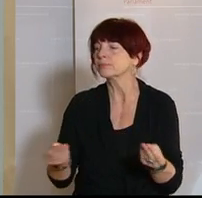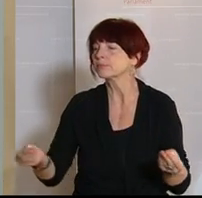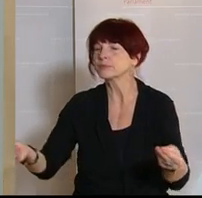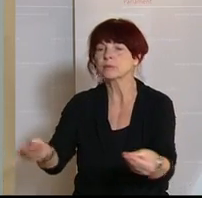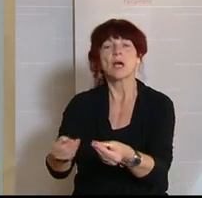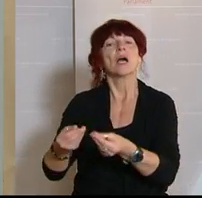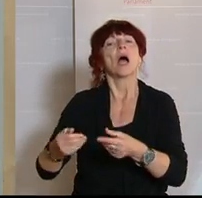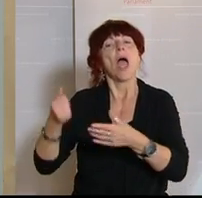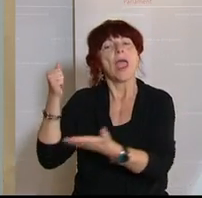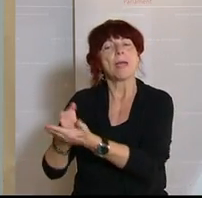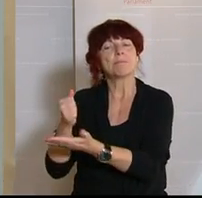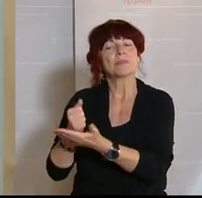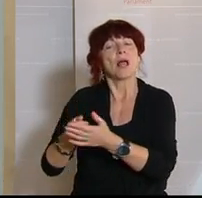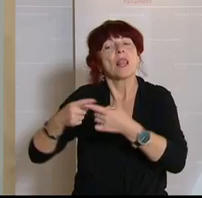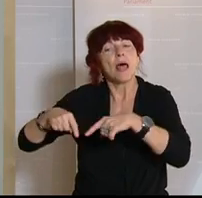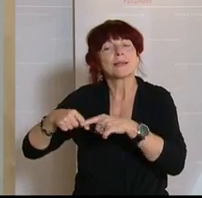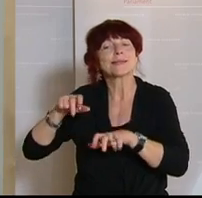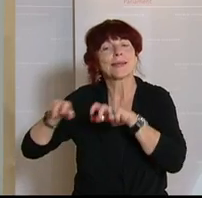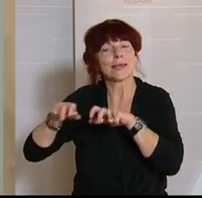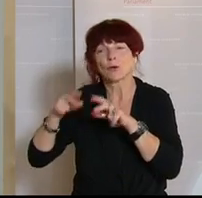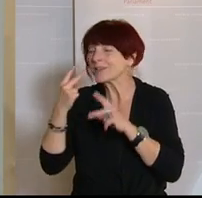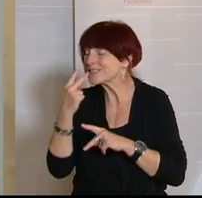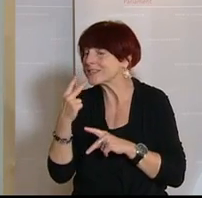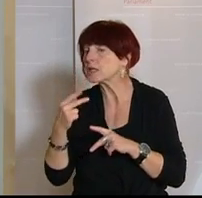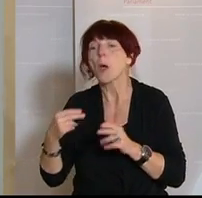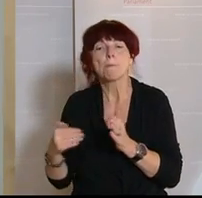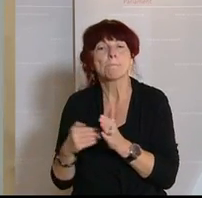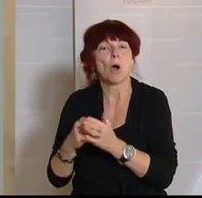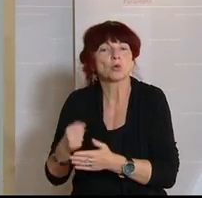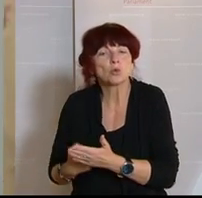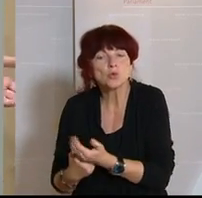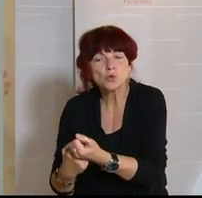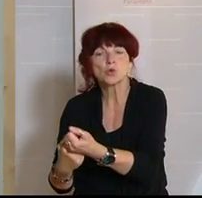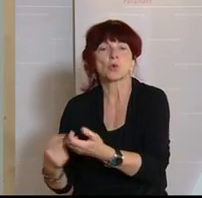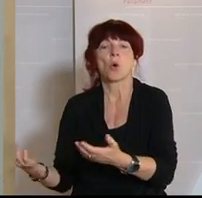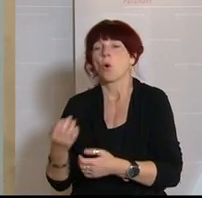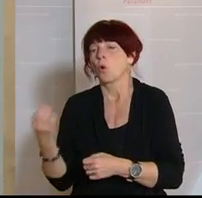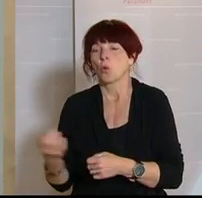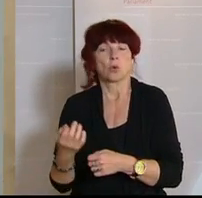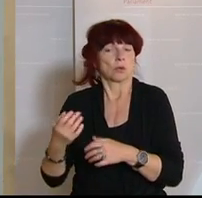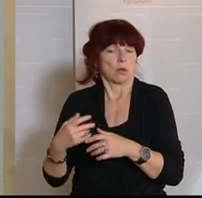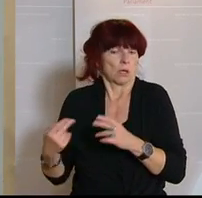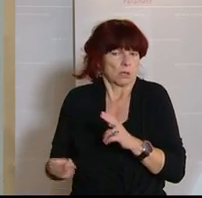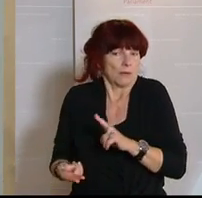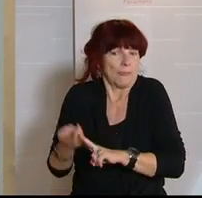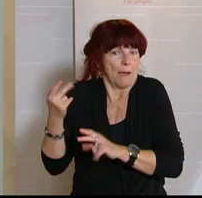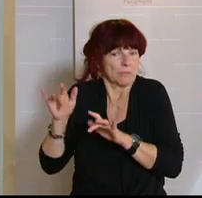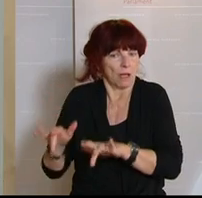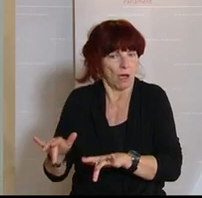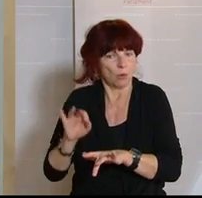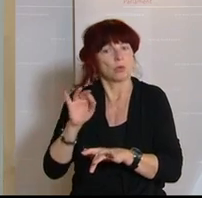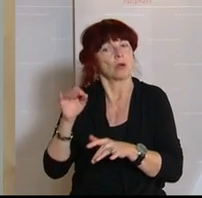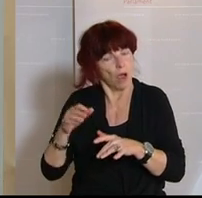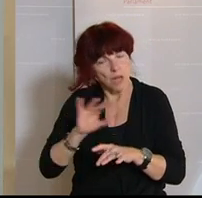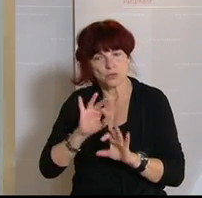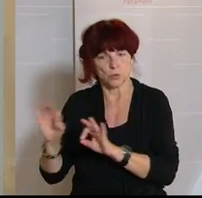Kontakt aufnehmen zu können mit den Betroffenen. Und ich glaube, das ist gut. Insgesamt bedanke ich mich aber auch dafür, dass es von Seiten